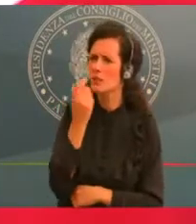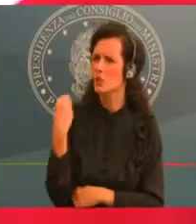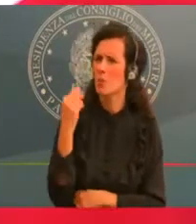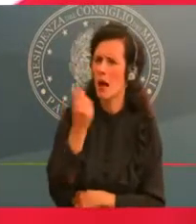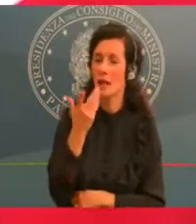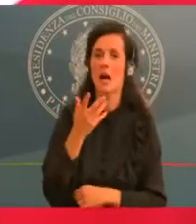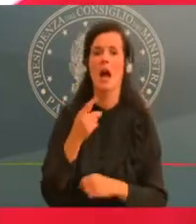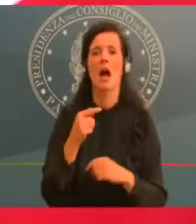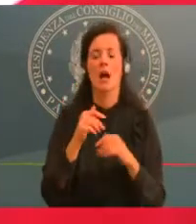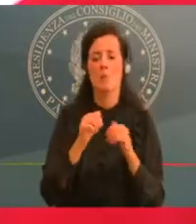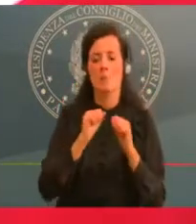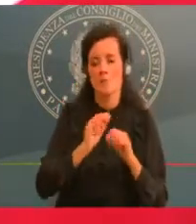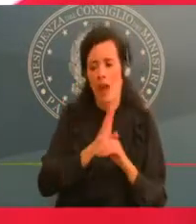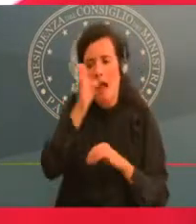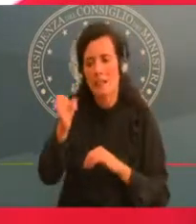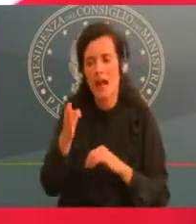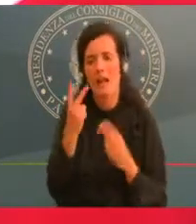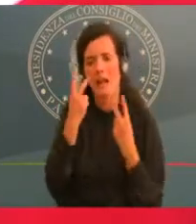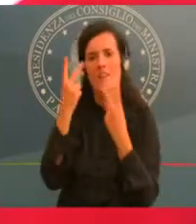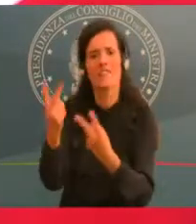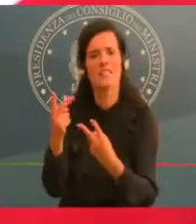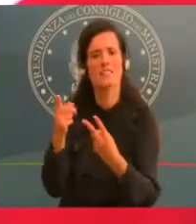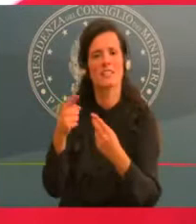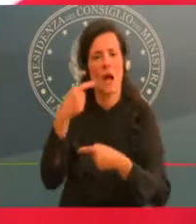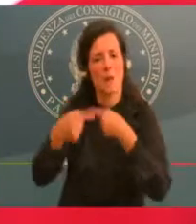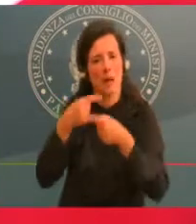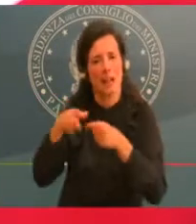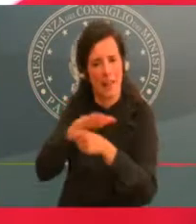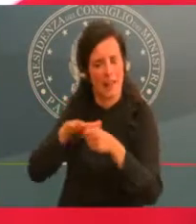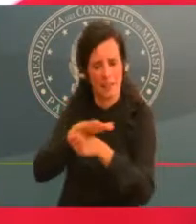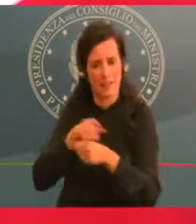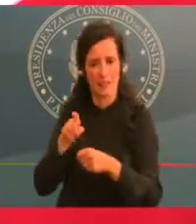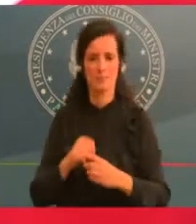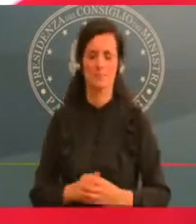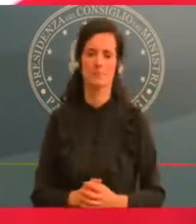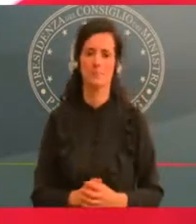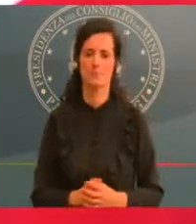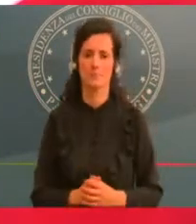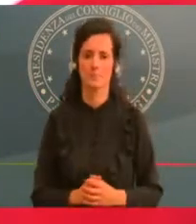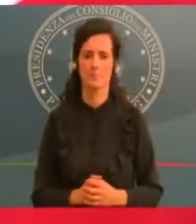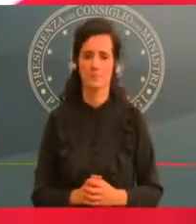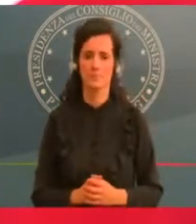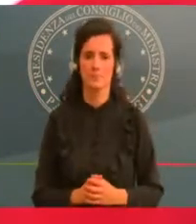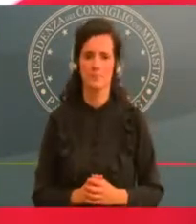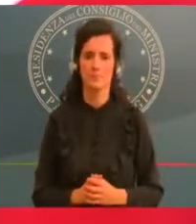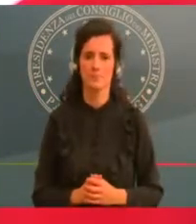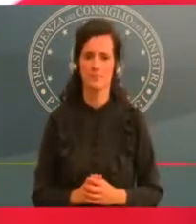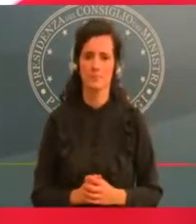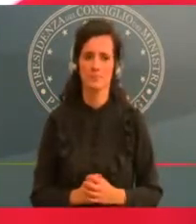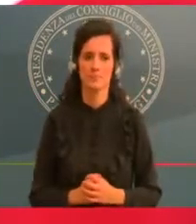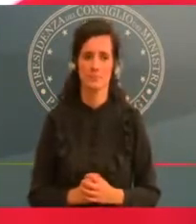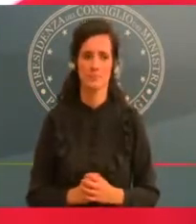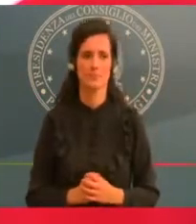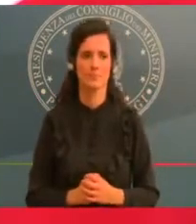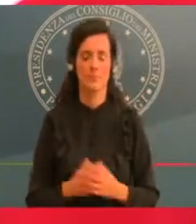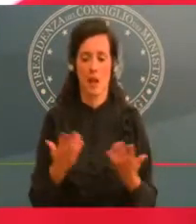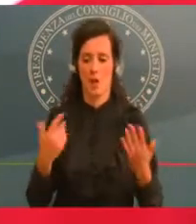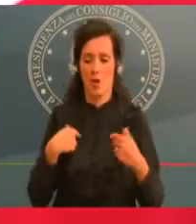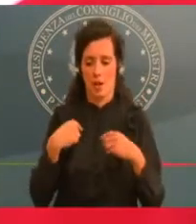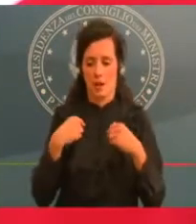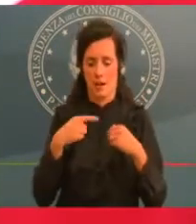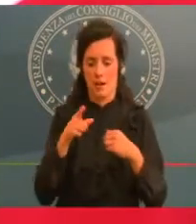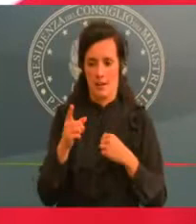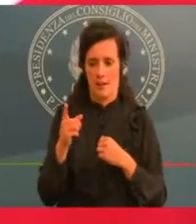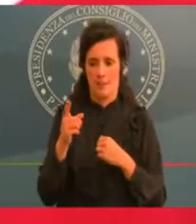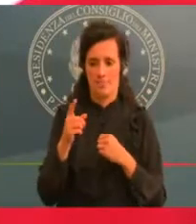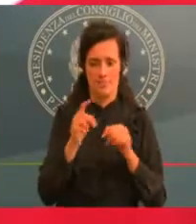per quanto riguarda, posto molti temi, iniziamo dal primo punto. C'è stato